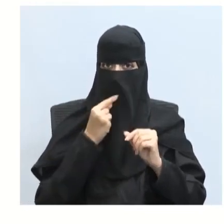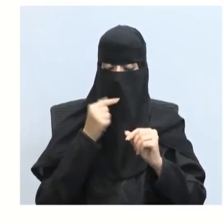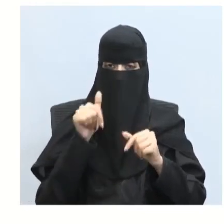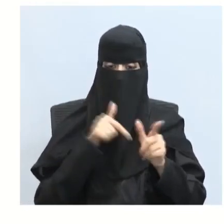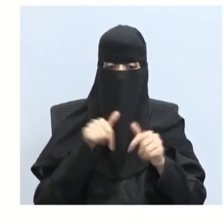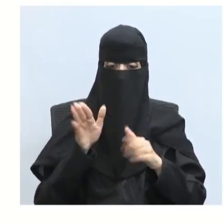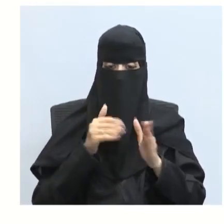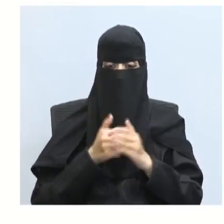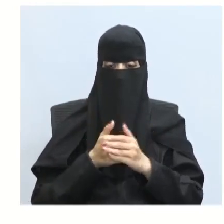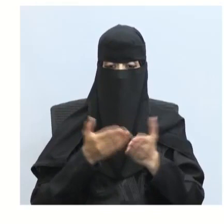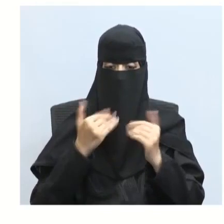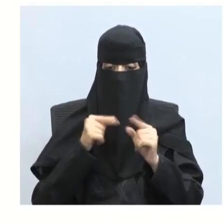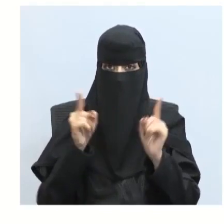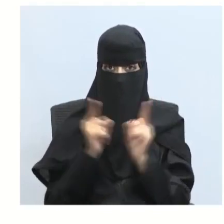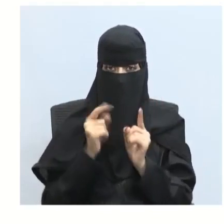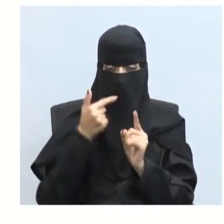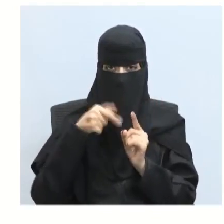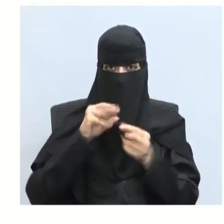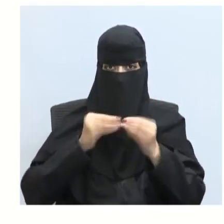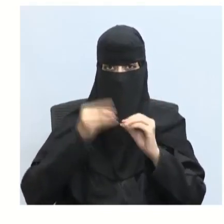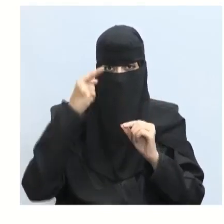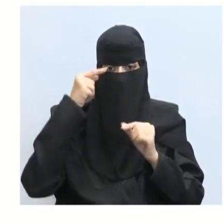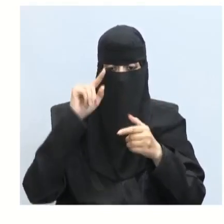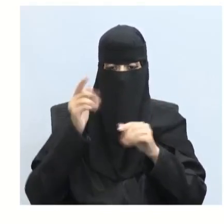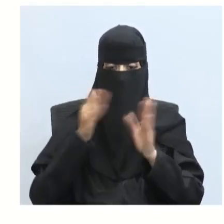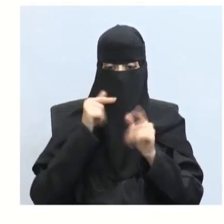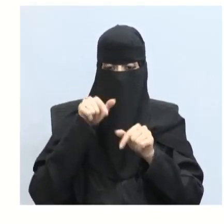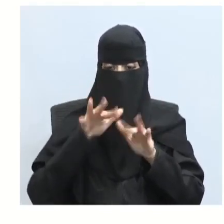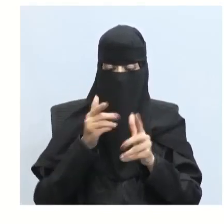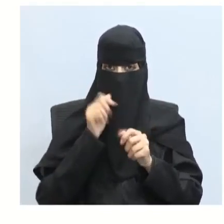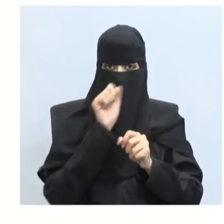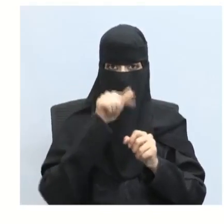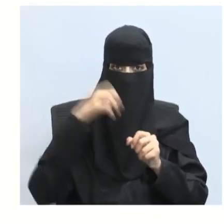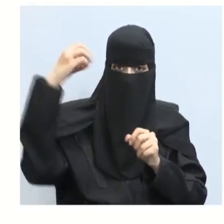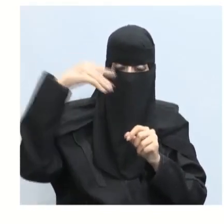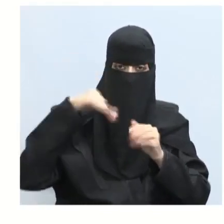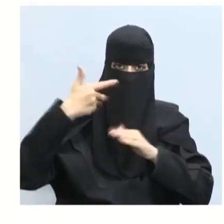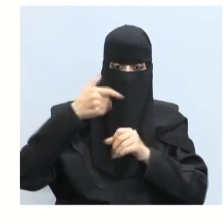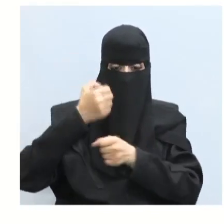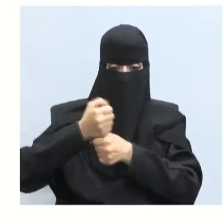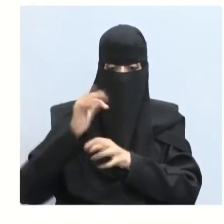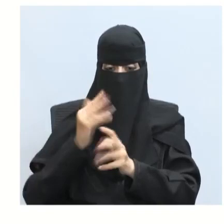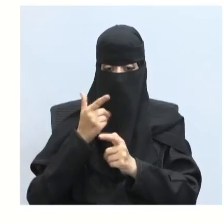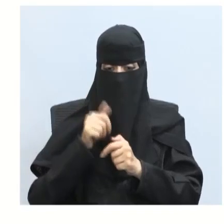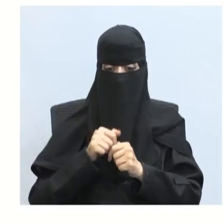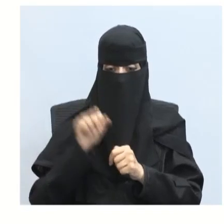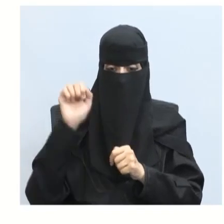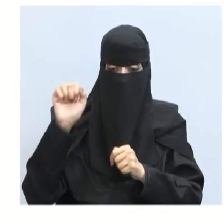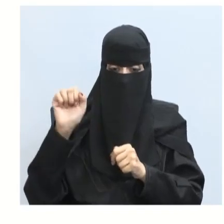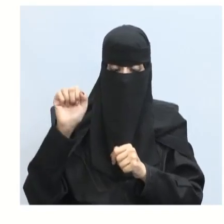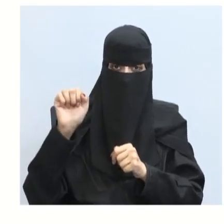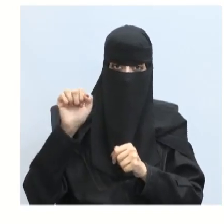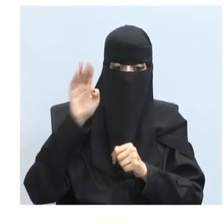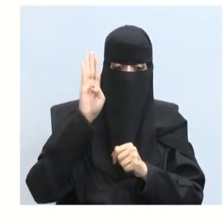الأحمر وأقصرها البنفسجي أي من خصائص الضوء التالية ثابتة؟ الطول الموجي أو